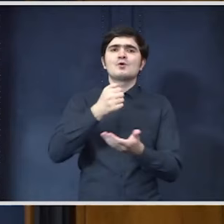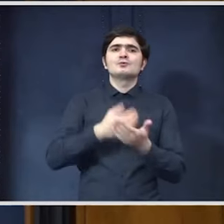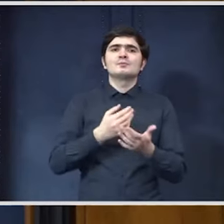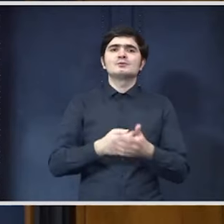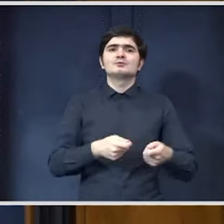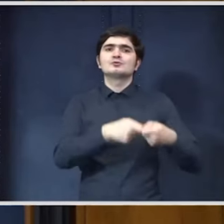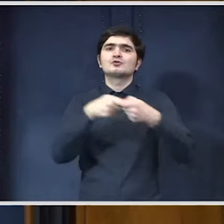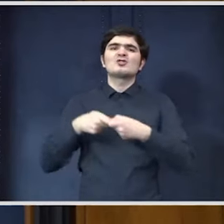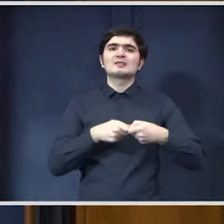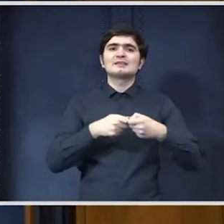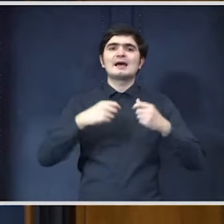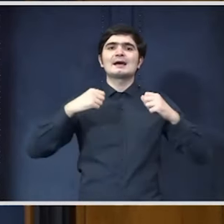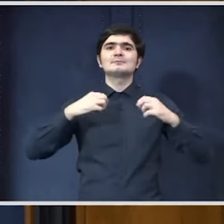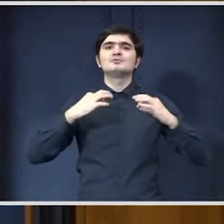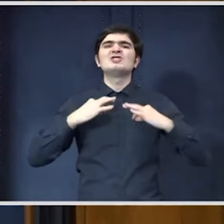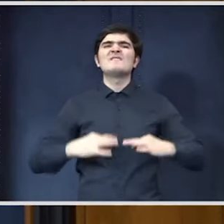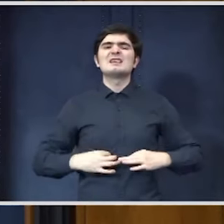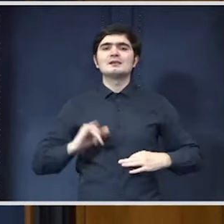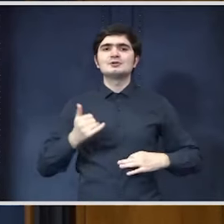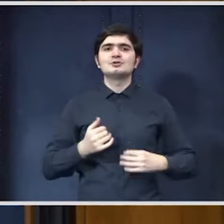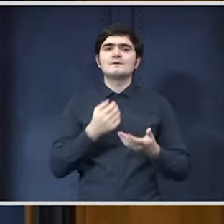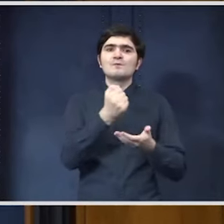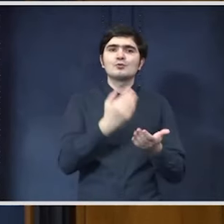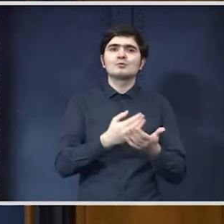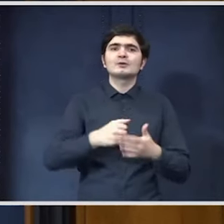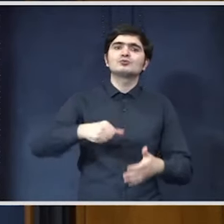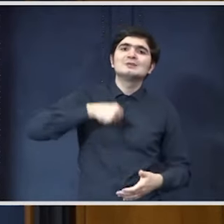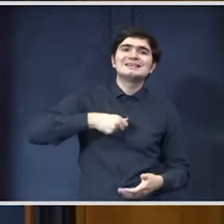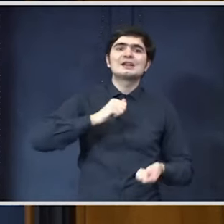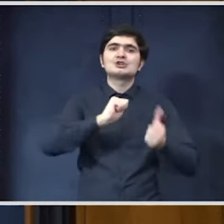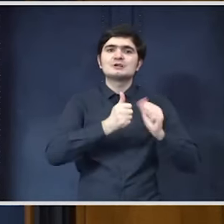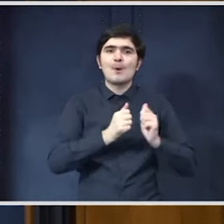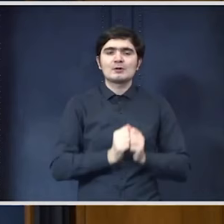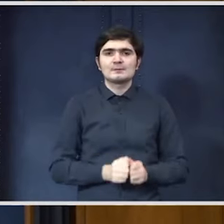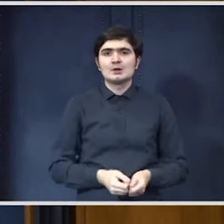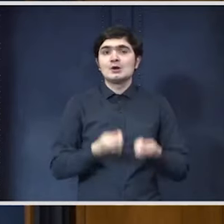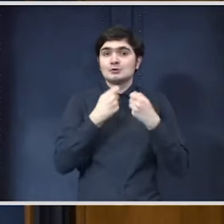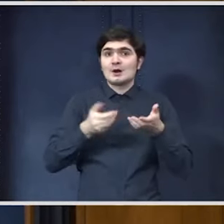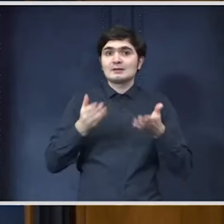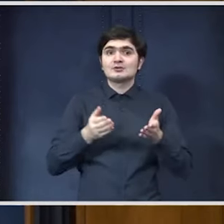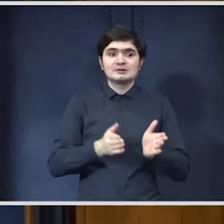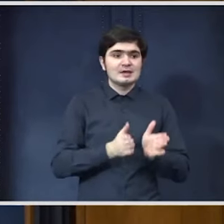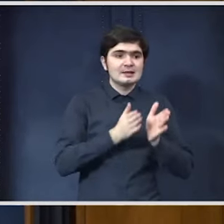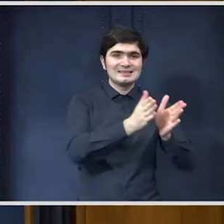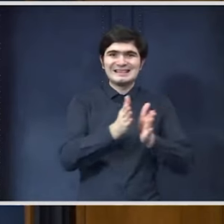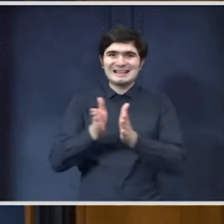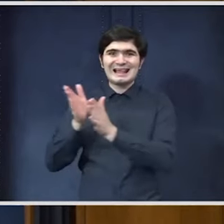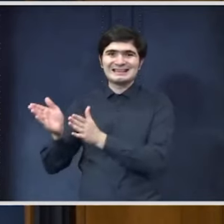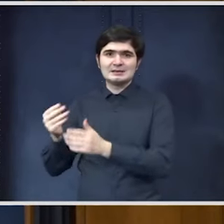statarea civilă și grantul pentru tineret și sport. Toate aceste linii de investiții